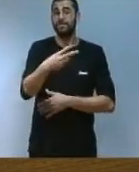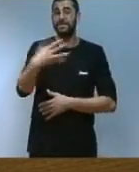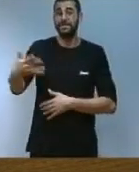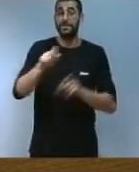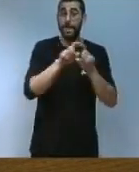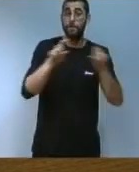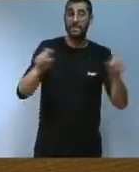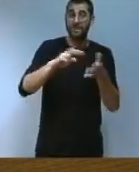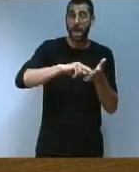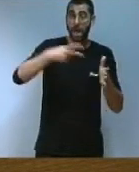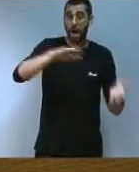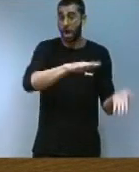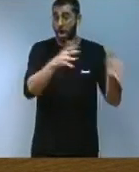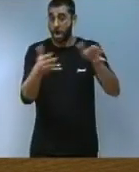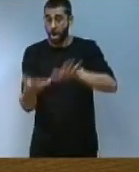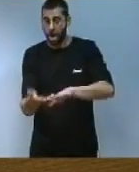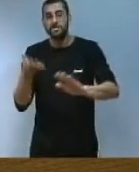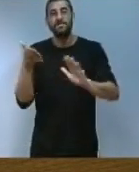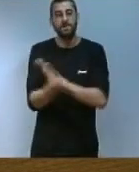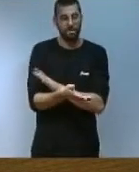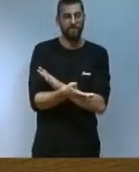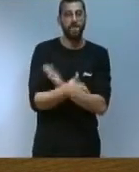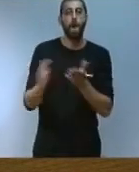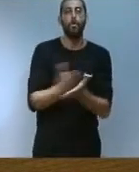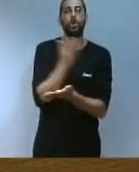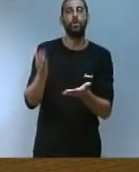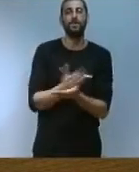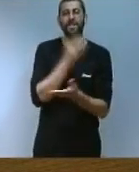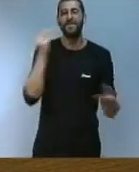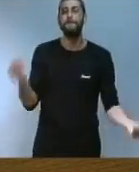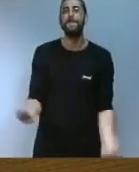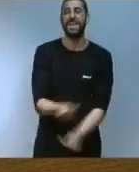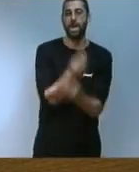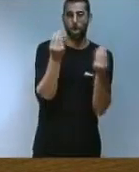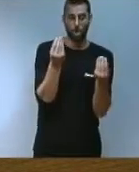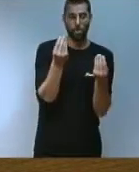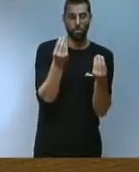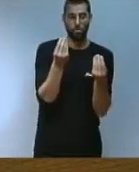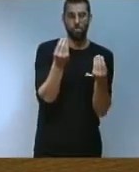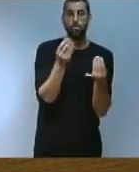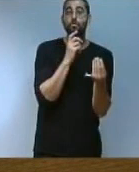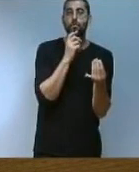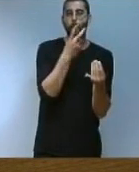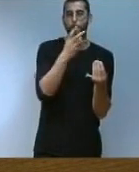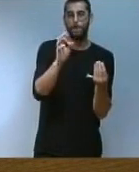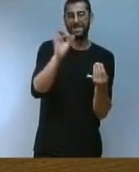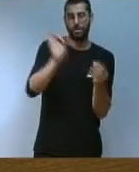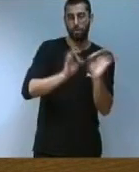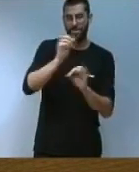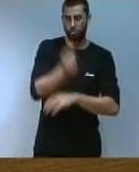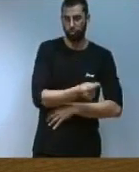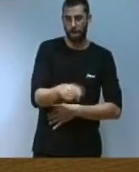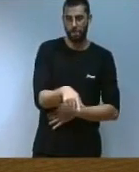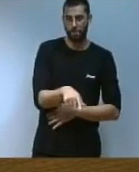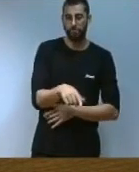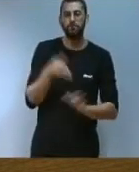les empreses industrials siga la causa directa d'un increment de la productivitat de la indústria del 20% es tracta d